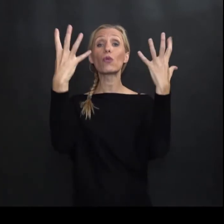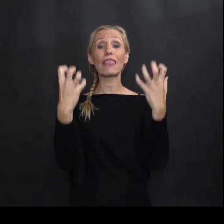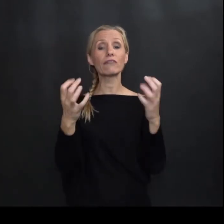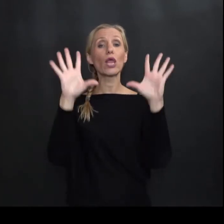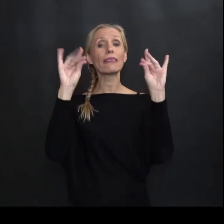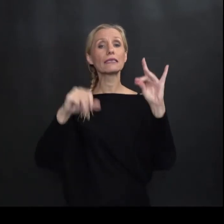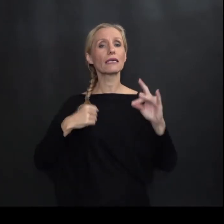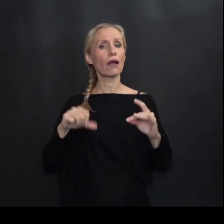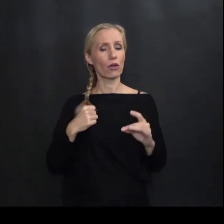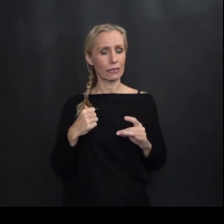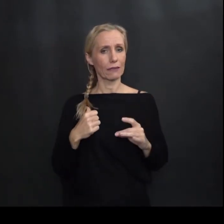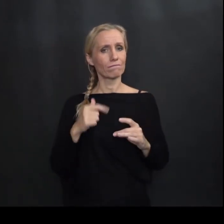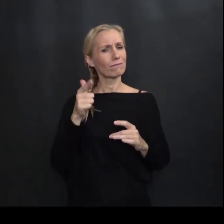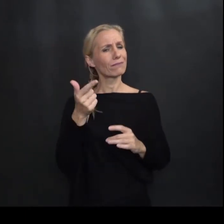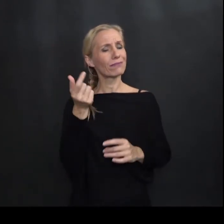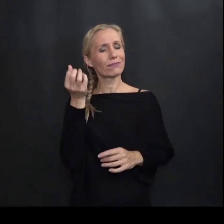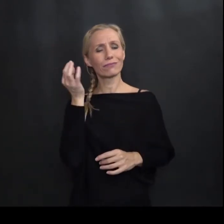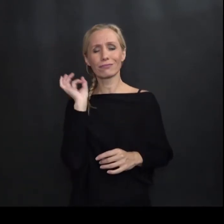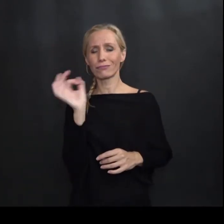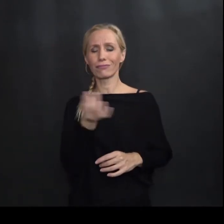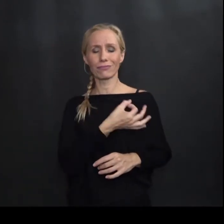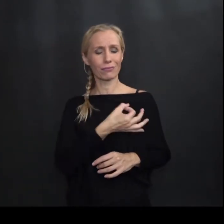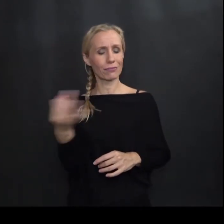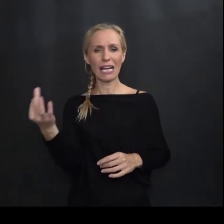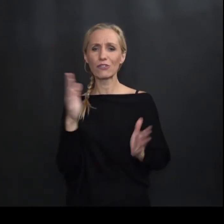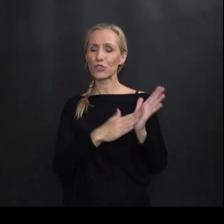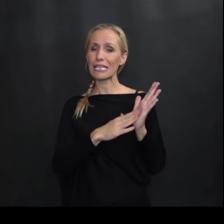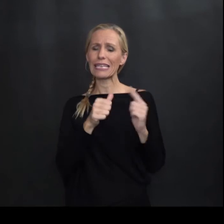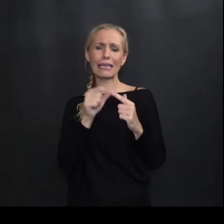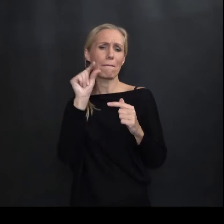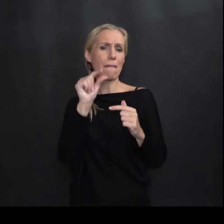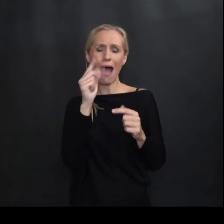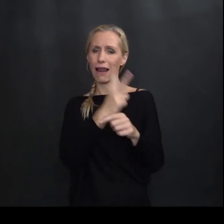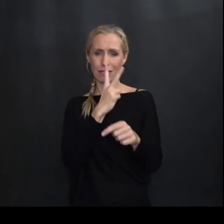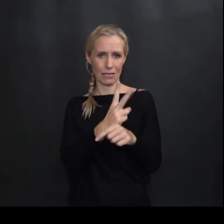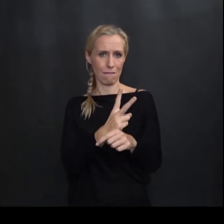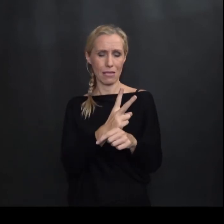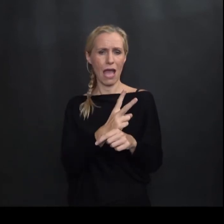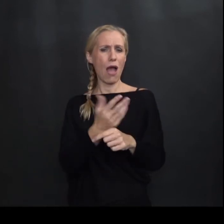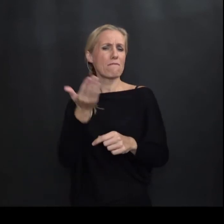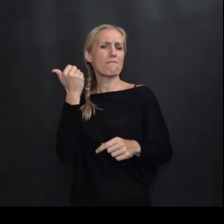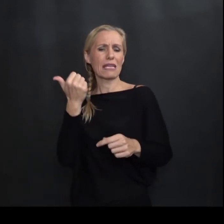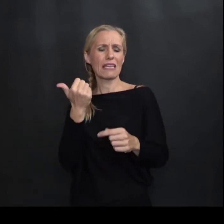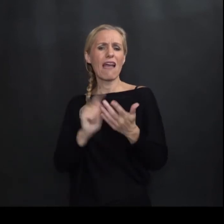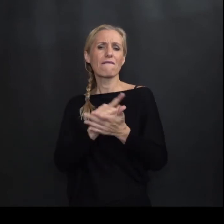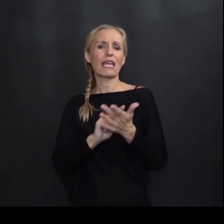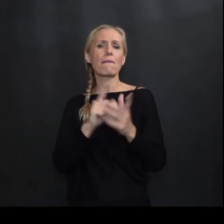1910. godine Pa zar nije Zapanjujuća činjenica Da jedna mala zemlja Još u vrijeme Ostro-Ugarske